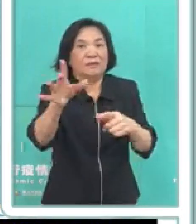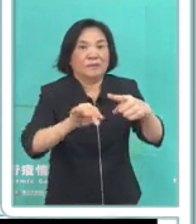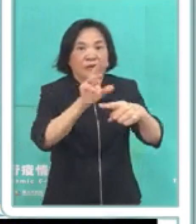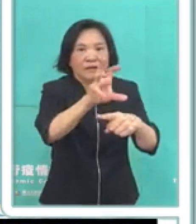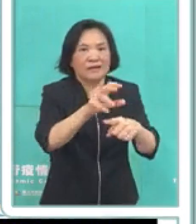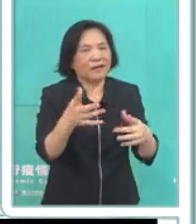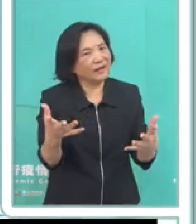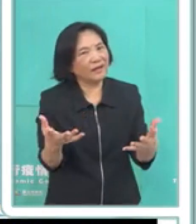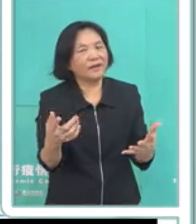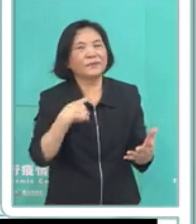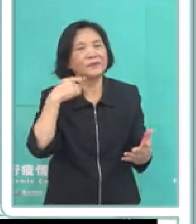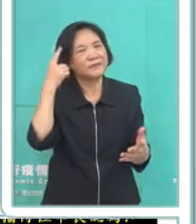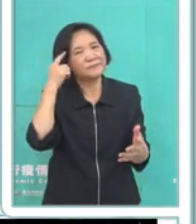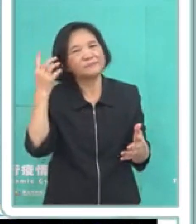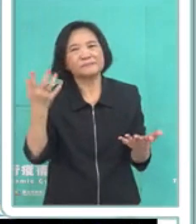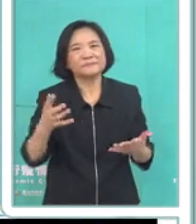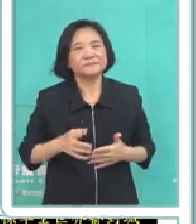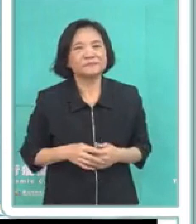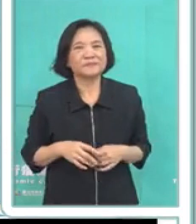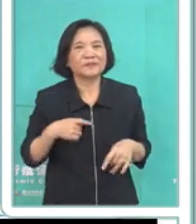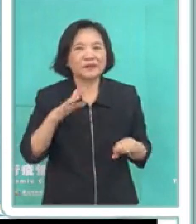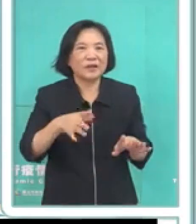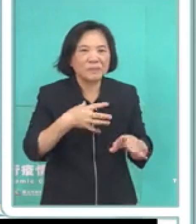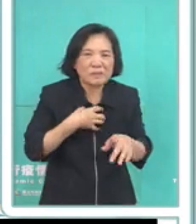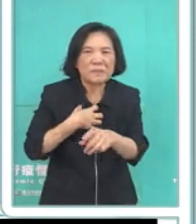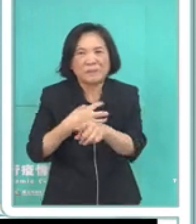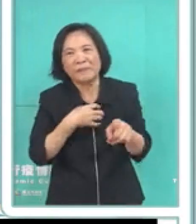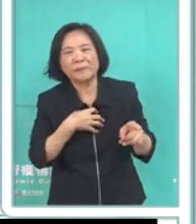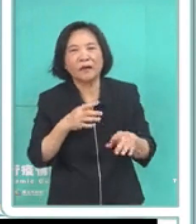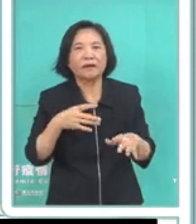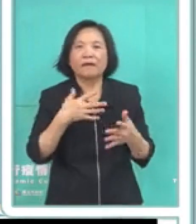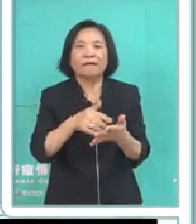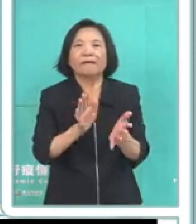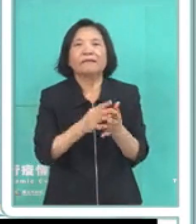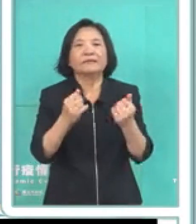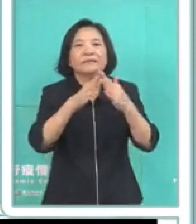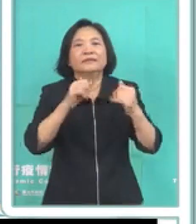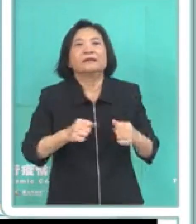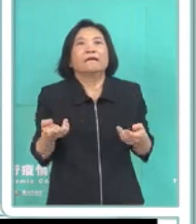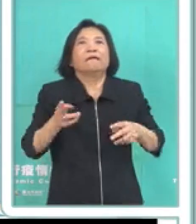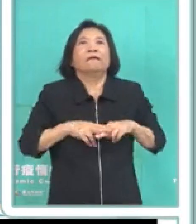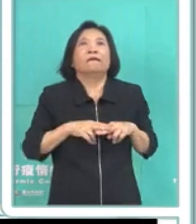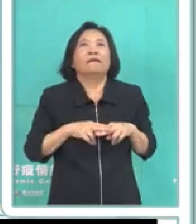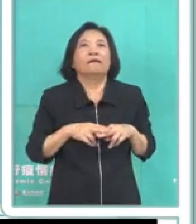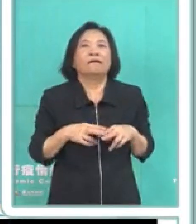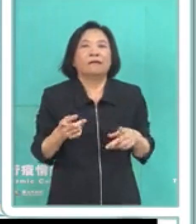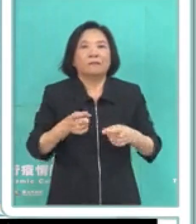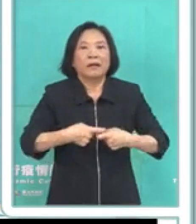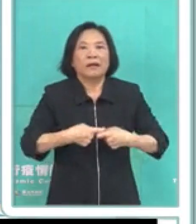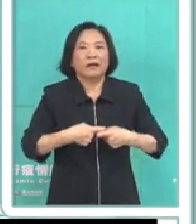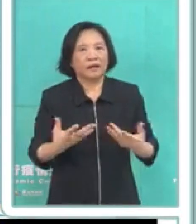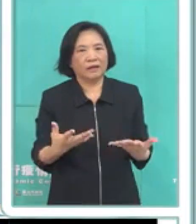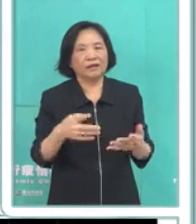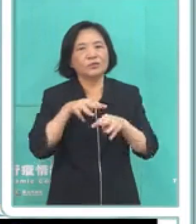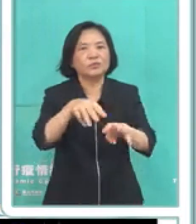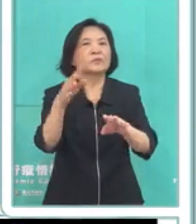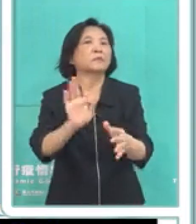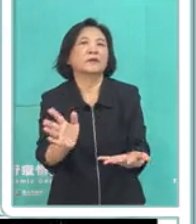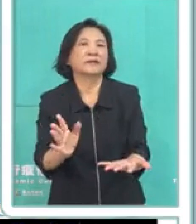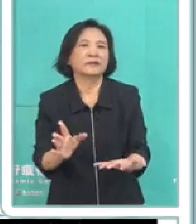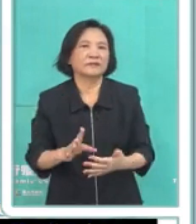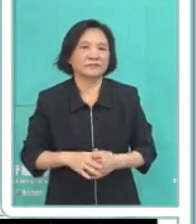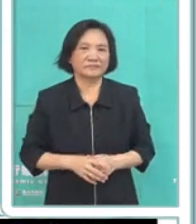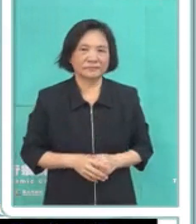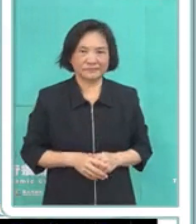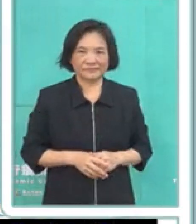轉切改所以是這樣啦 這個也怕 那個也怕 那你乾脆在家裡打坐就好了都不要出門好 再來 金新聞